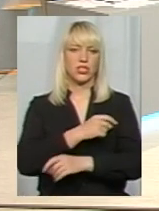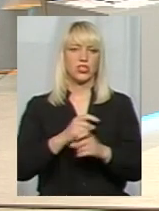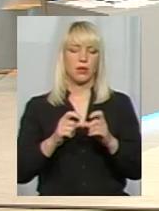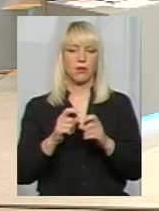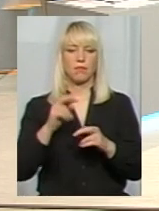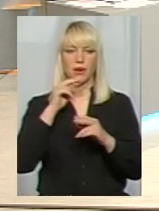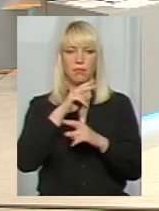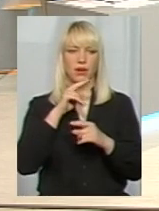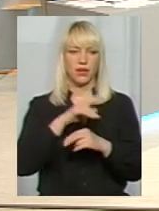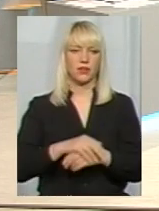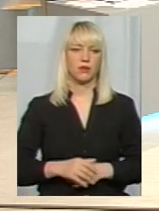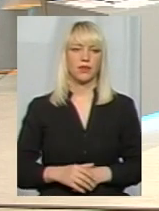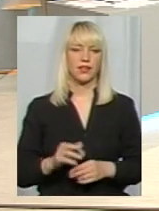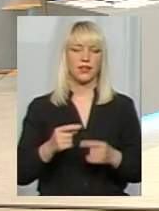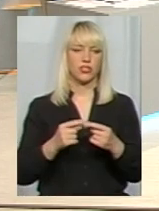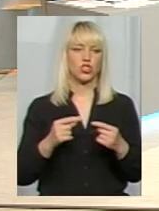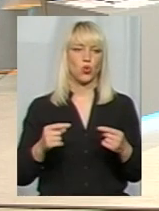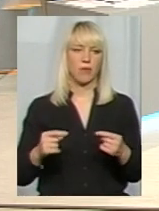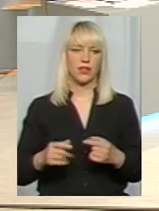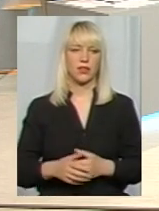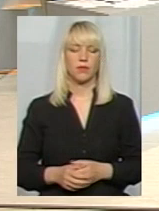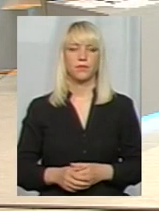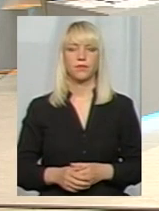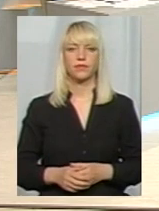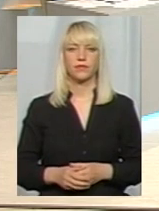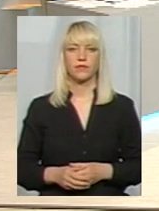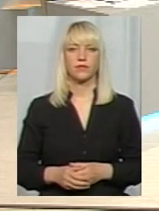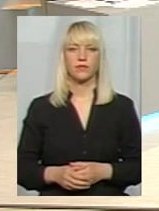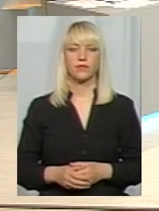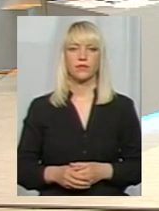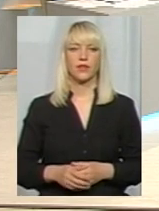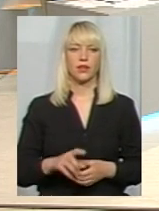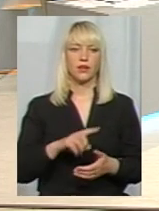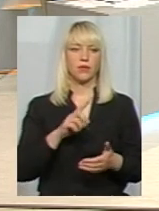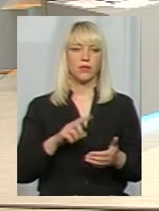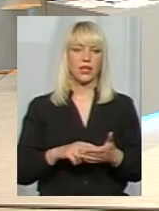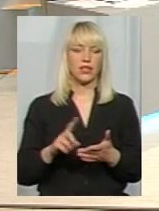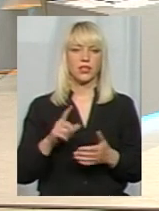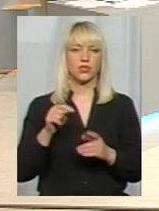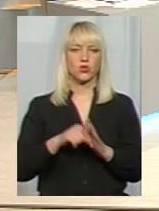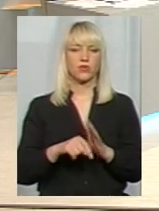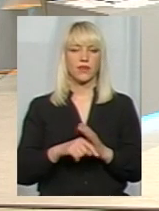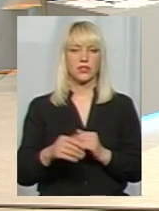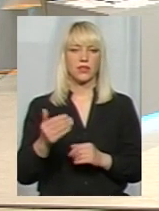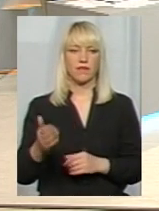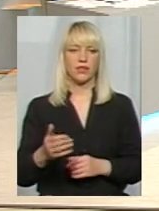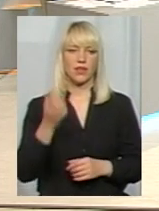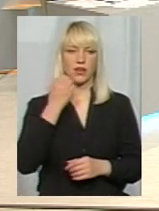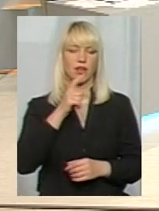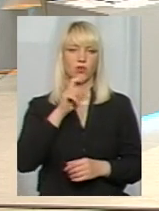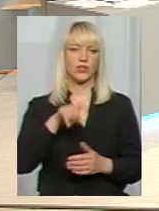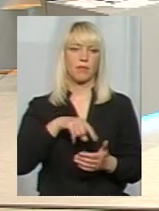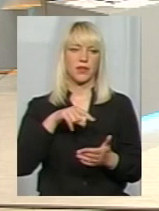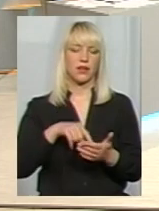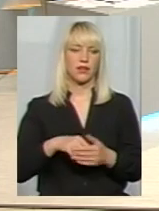препаратами, інструментами. Пане Андрію, і була частинка питання, яке стосувалося вас. Дякую за запитання.